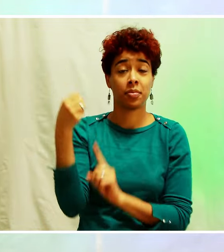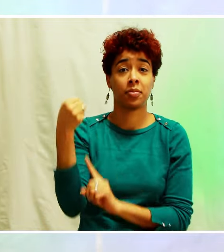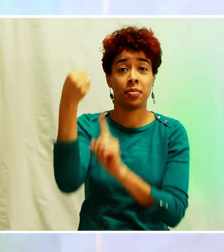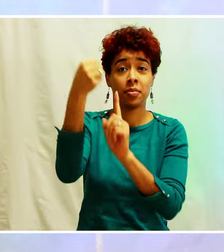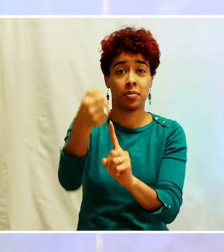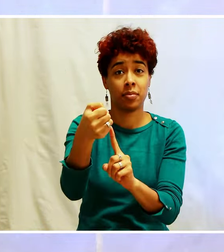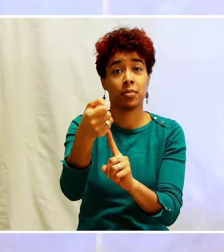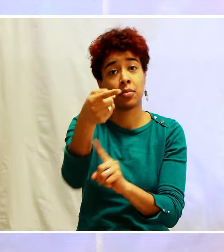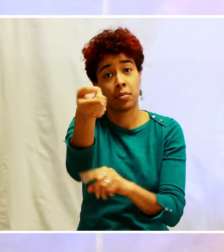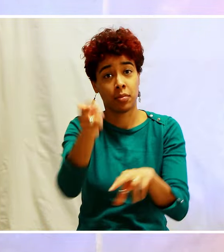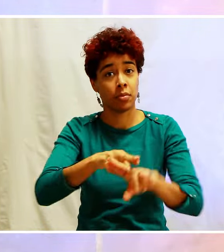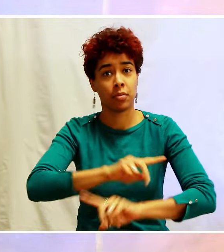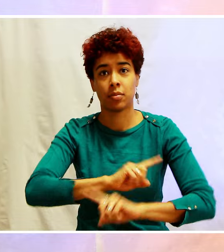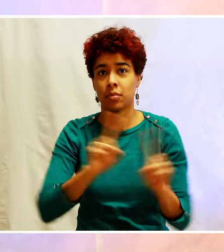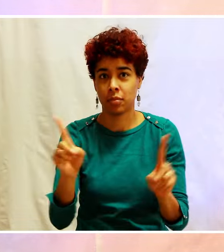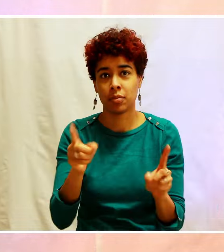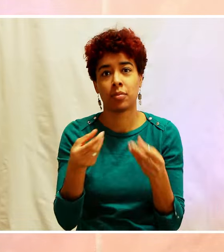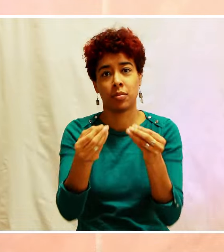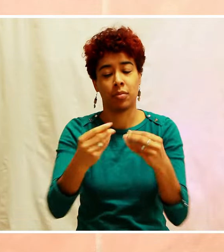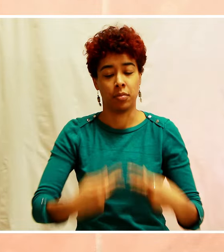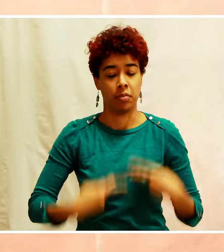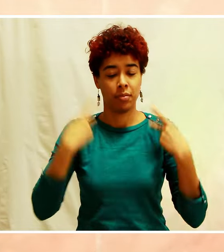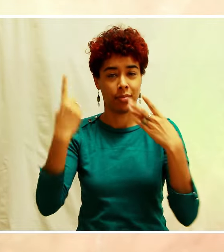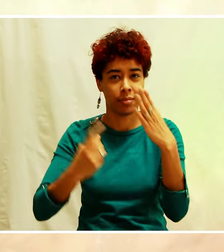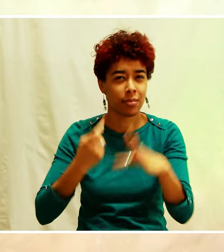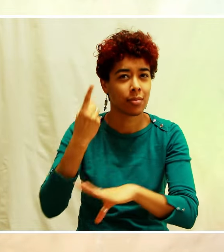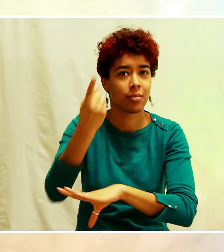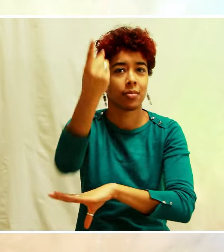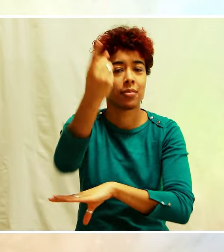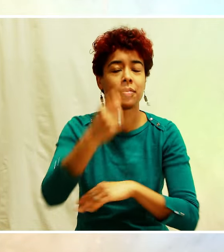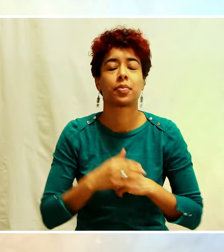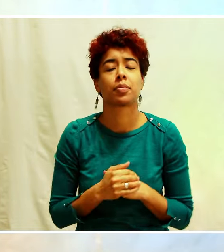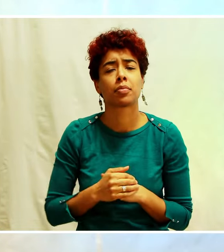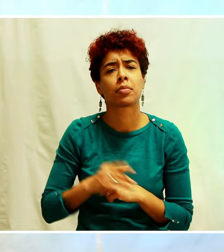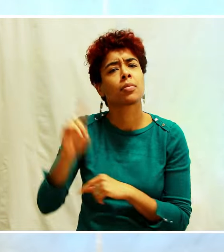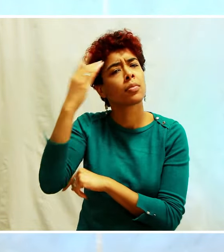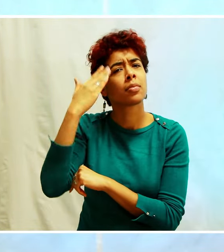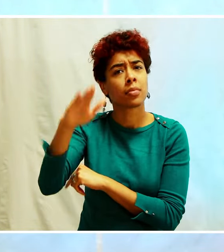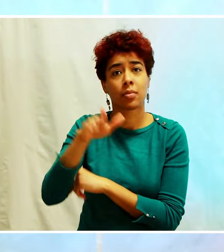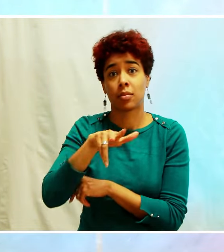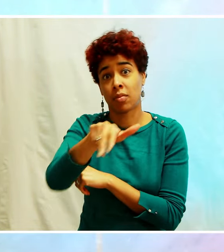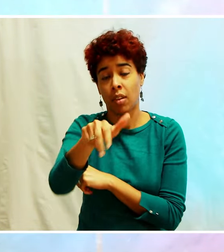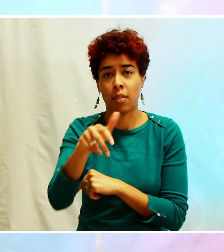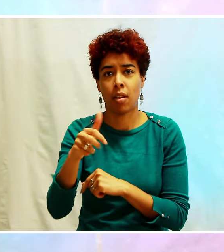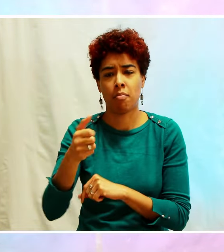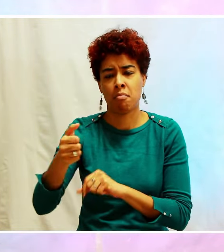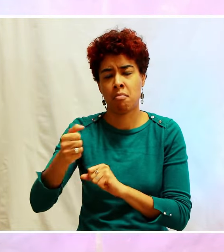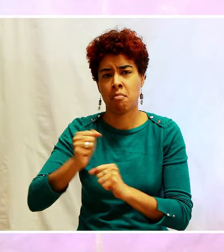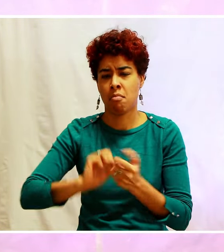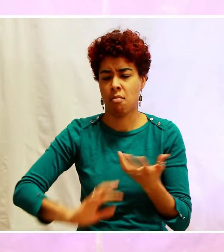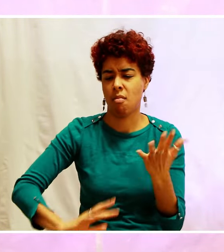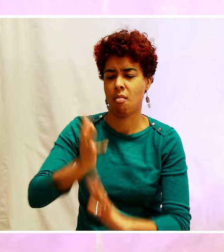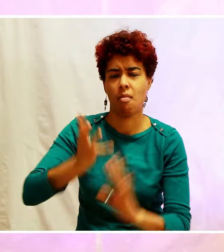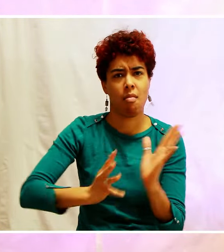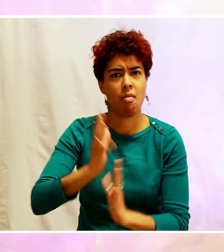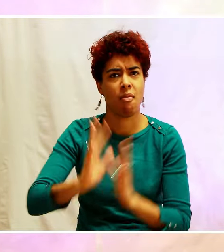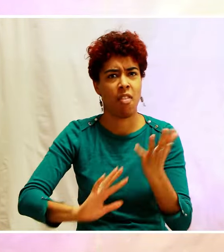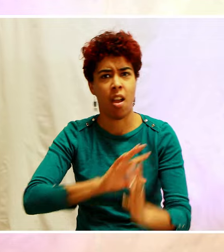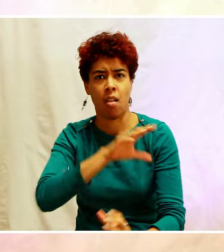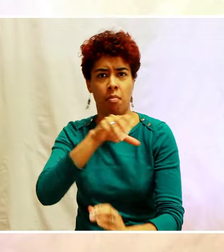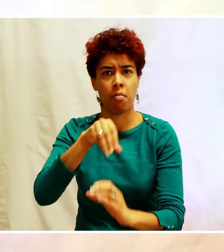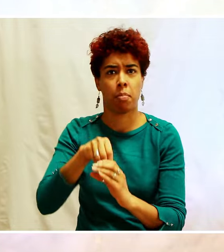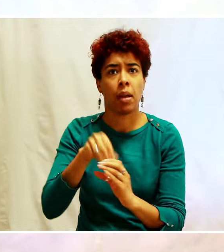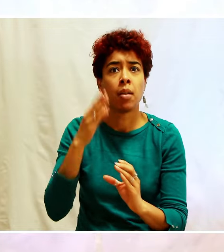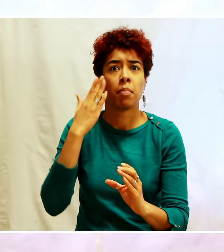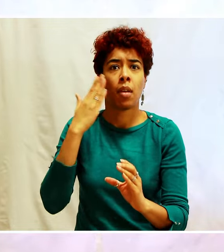éternelle. Alors, oui, Dieu savait qu'on était en destination de l'enfer, qu'on était en train de se perdre. Il a donné son